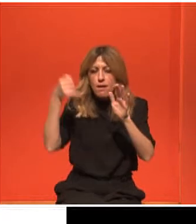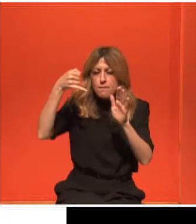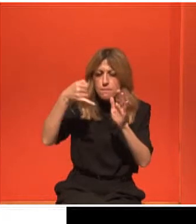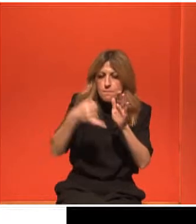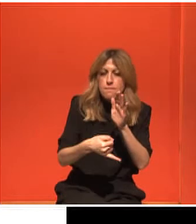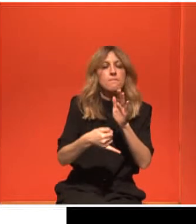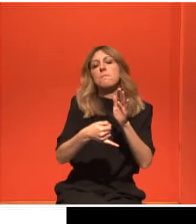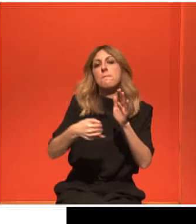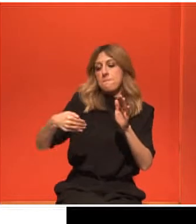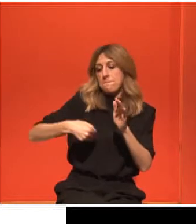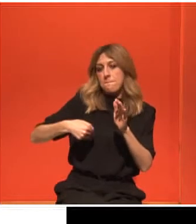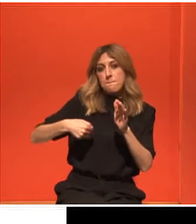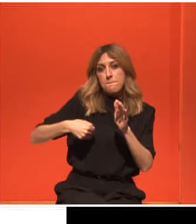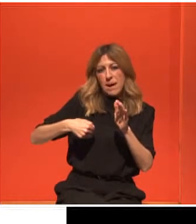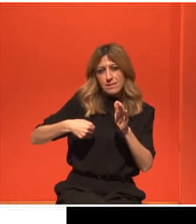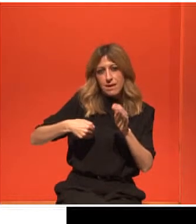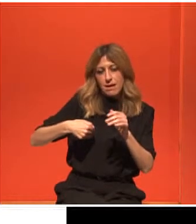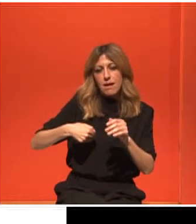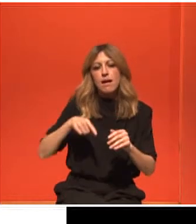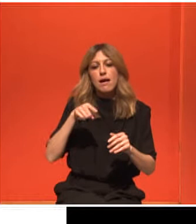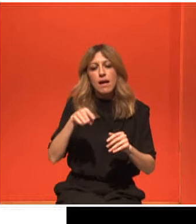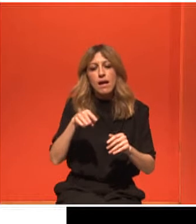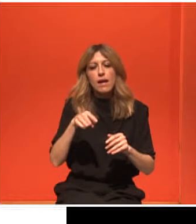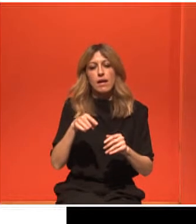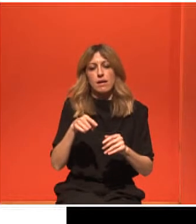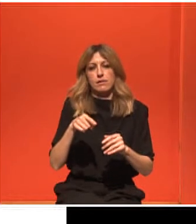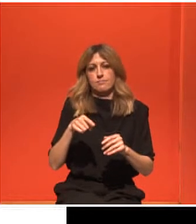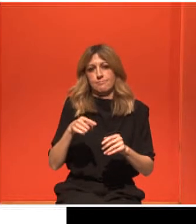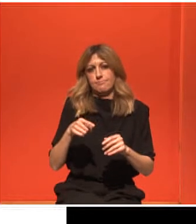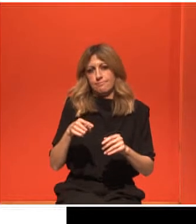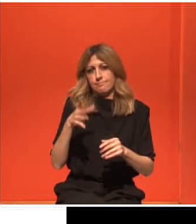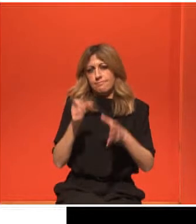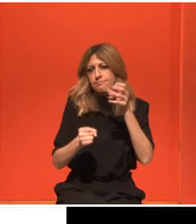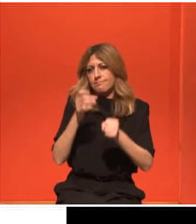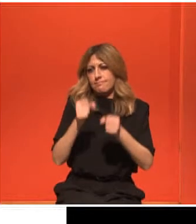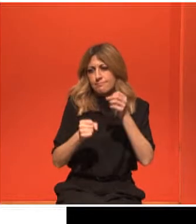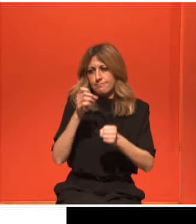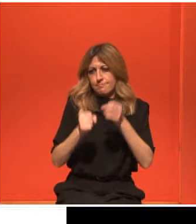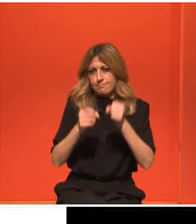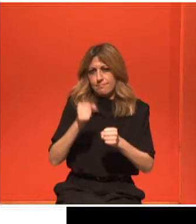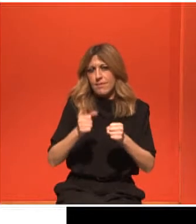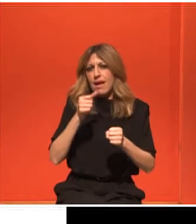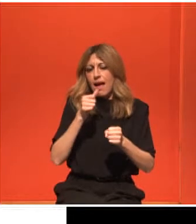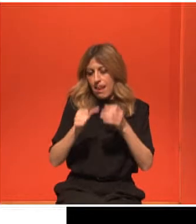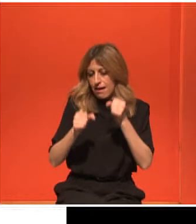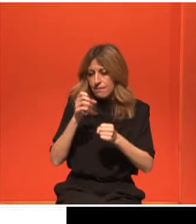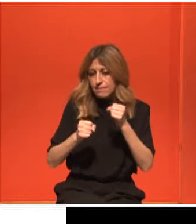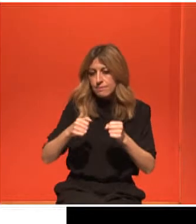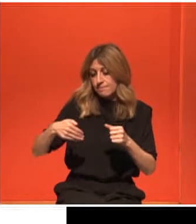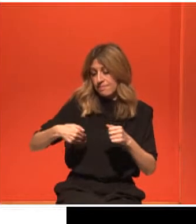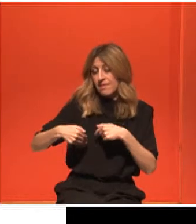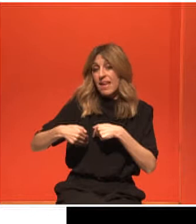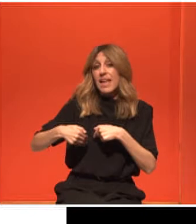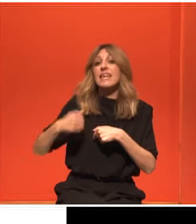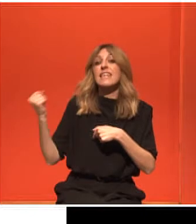μονάδα παράγεται η υπερτροφή της βρεφικής ηλικίας στο μητρικό γάλα. Δυστυχώς και σε αυτή τη μονάδα είναι που